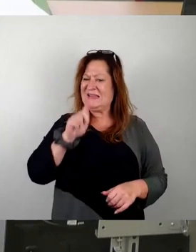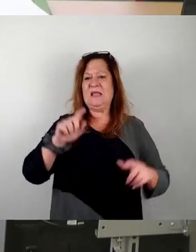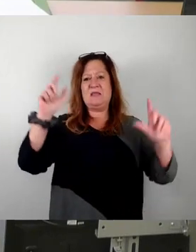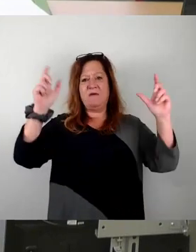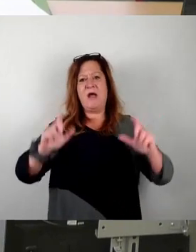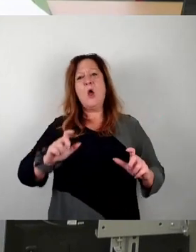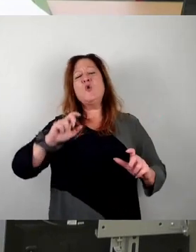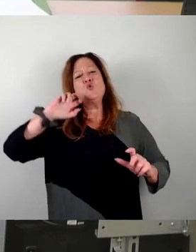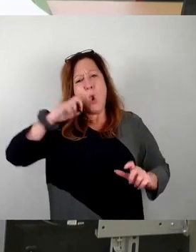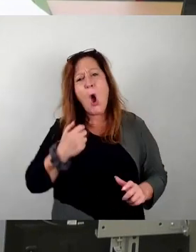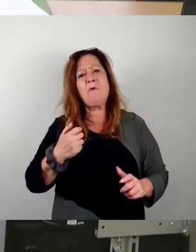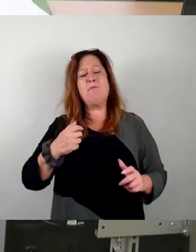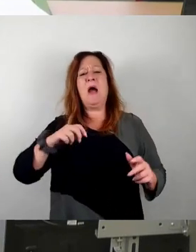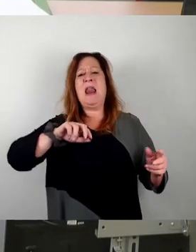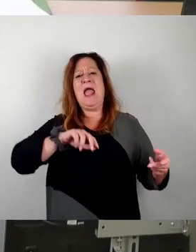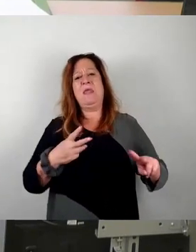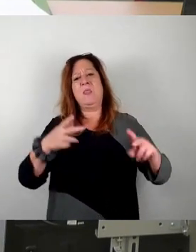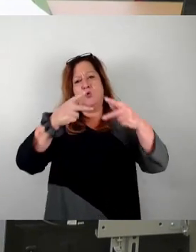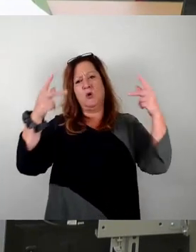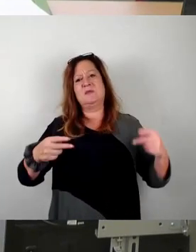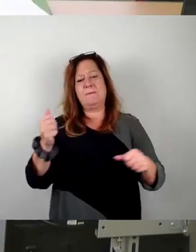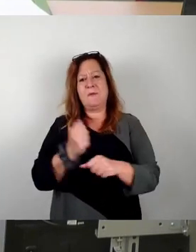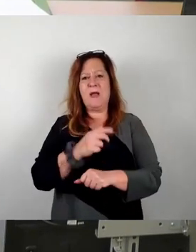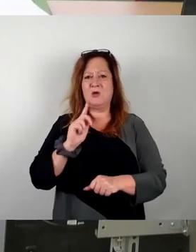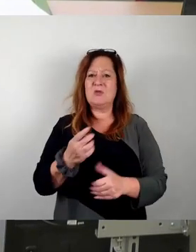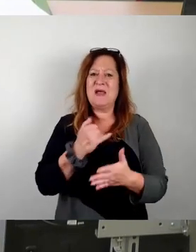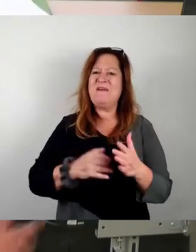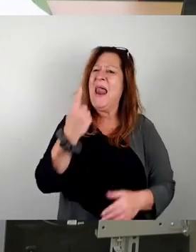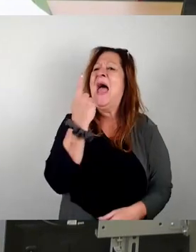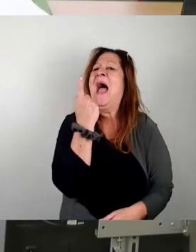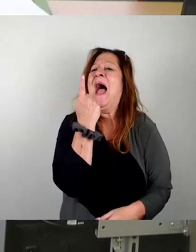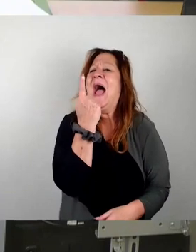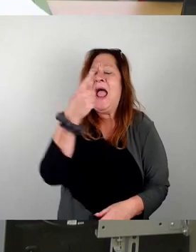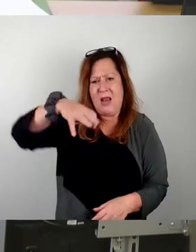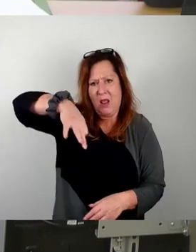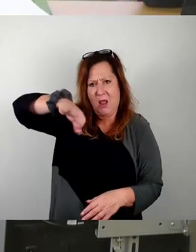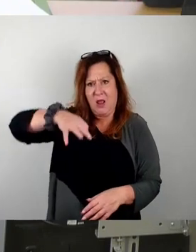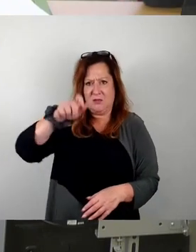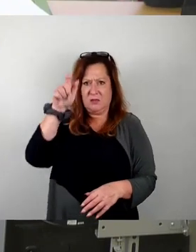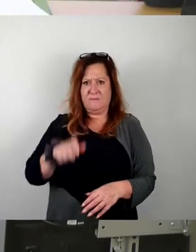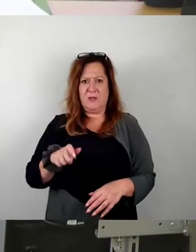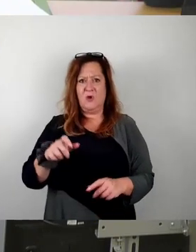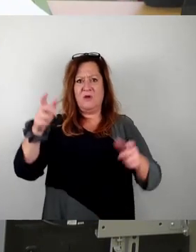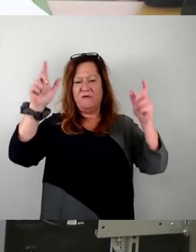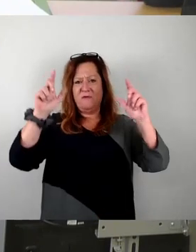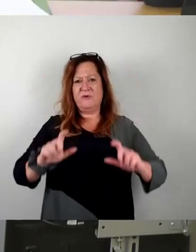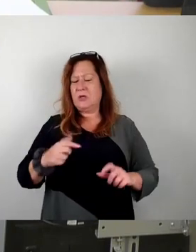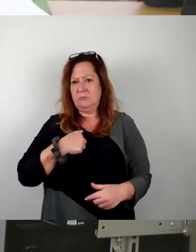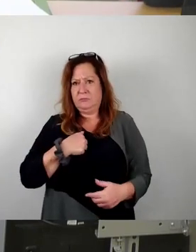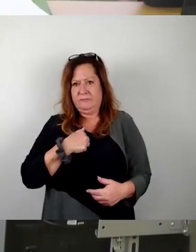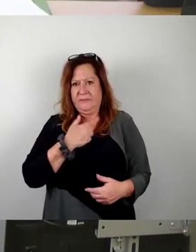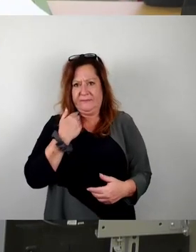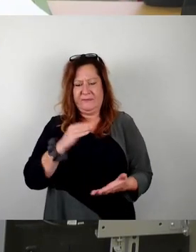Änderungen an diesem Konzept machen sollen. Weil eine einzige Person vielleicht in dieser Sitzung oder in dieser Veranstaltung, ich selbst war nie dabei, ich hatte einen anderen Termin,